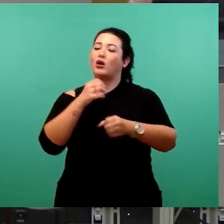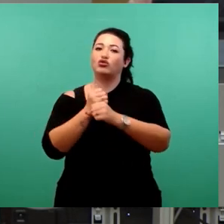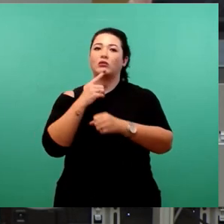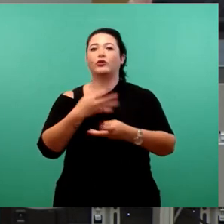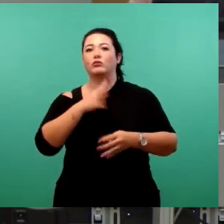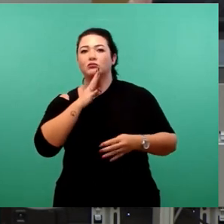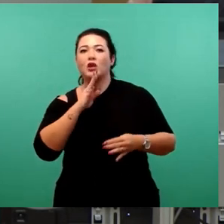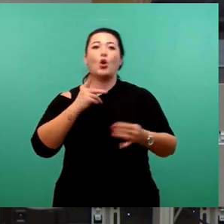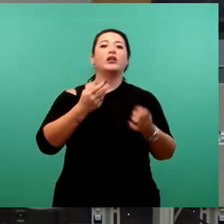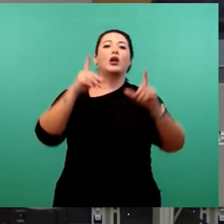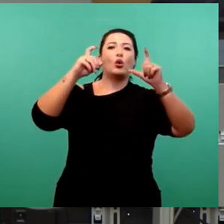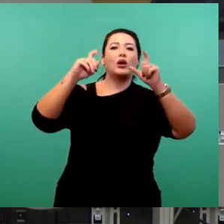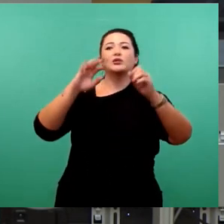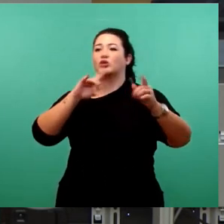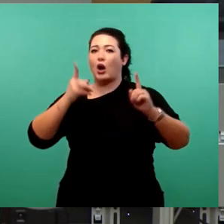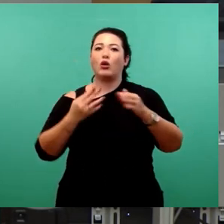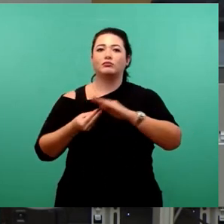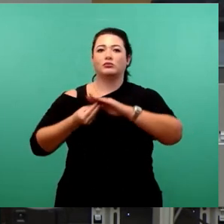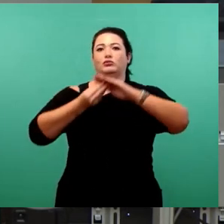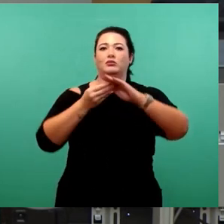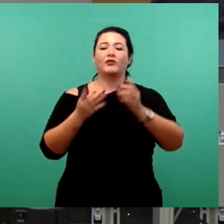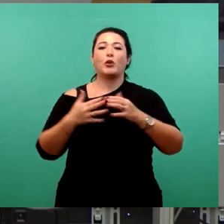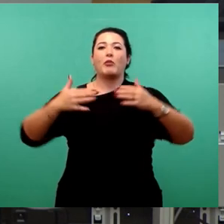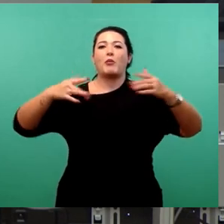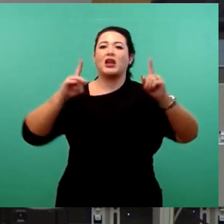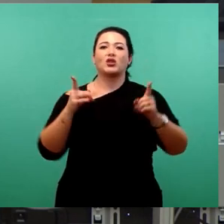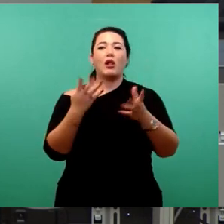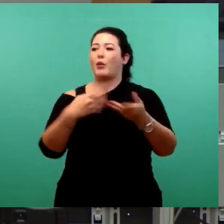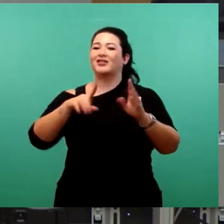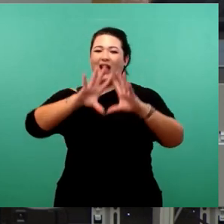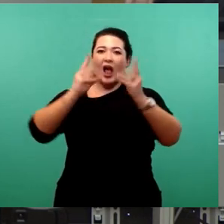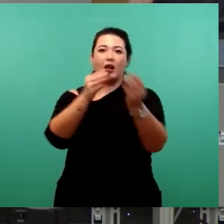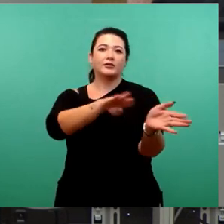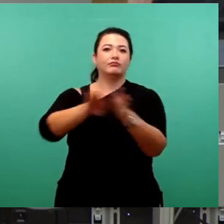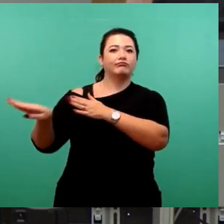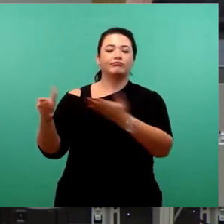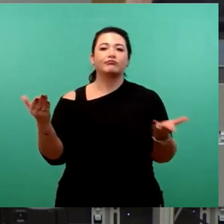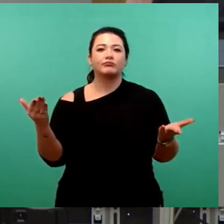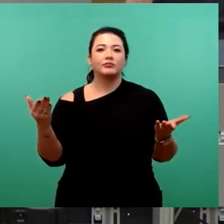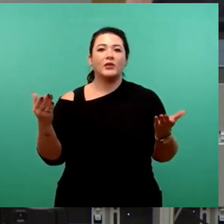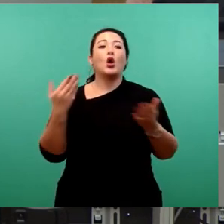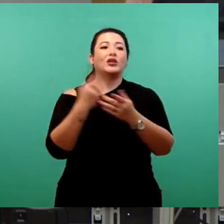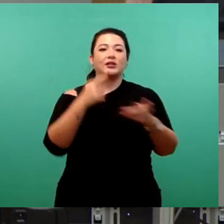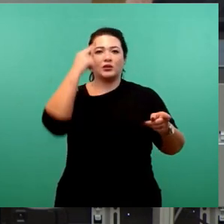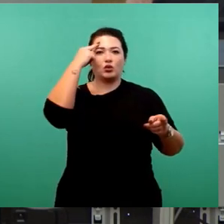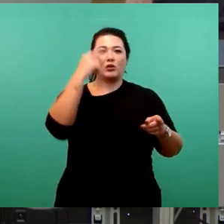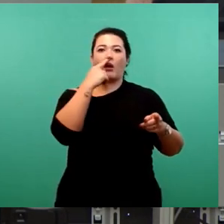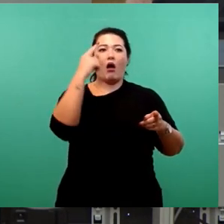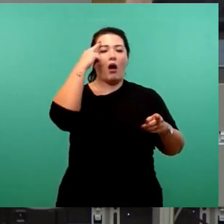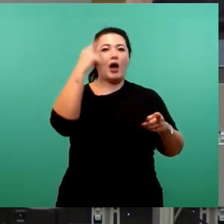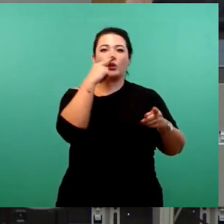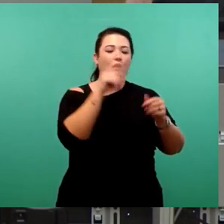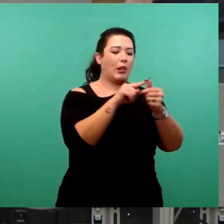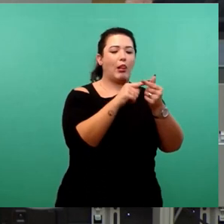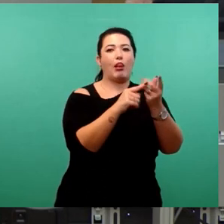der gestärkt werden sollte. Es ist nur eine Stadtspitze, die die kleinstmögliche Mehrheit im Rat repräsentiert. Und drittens